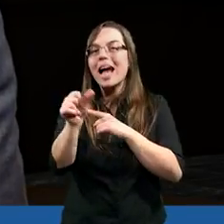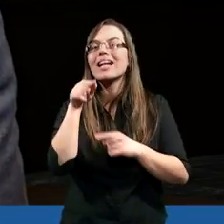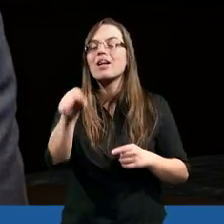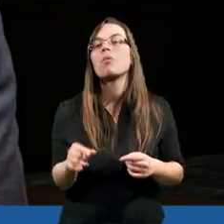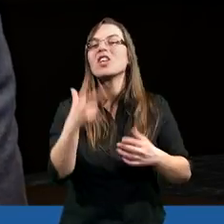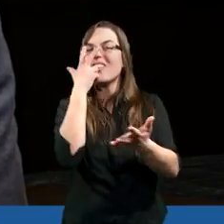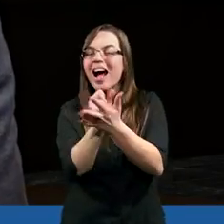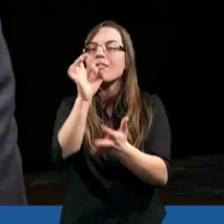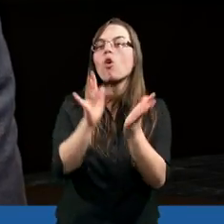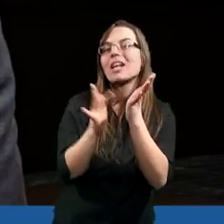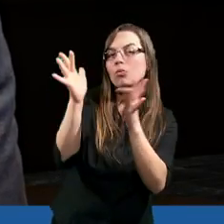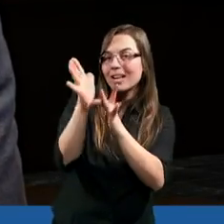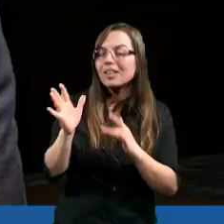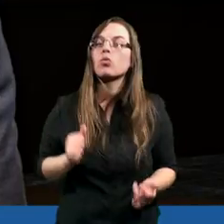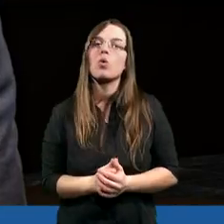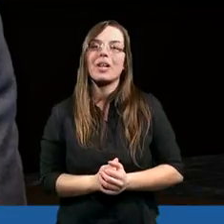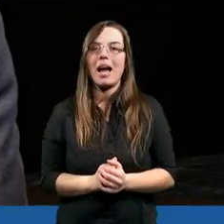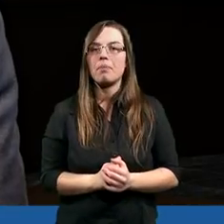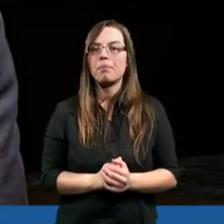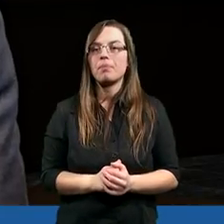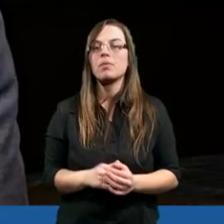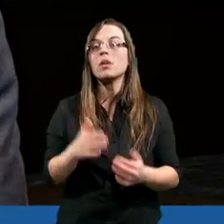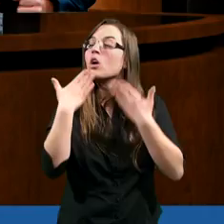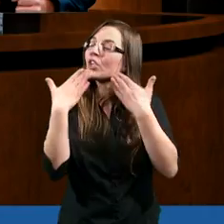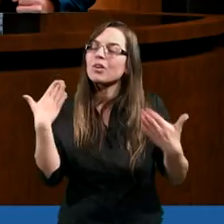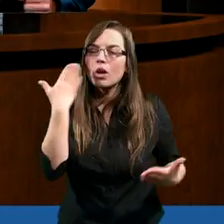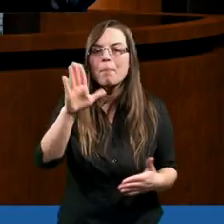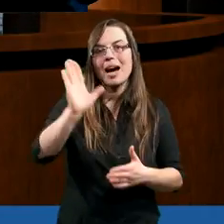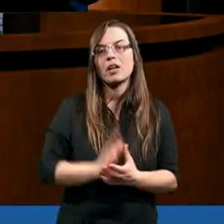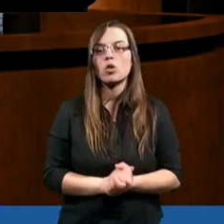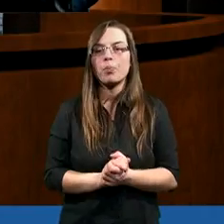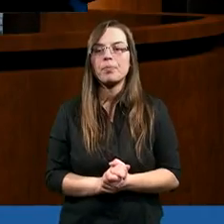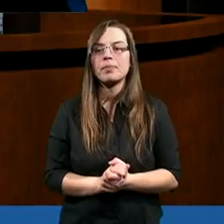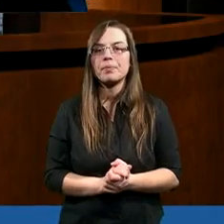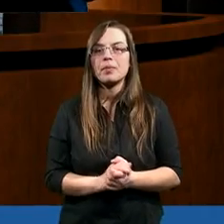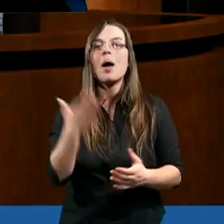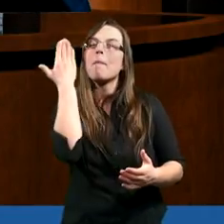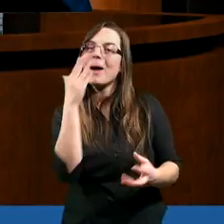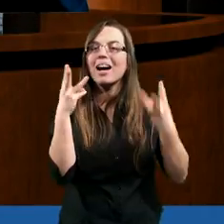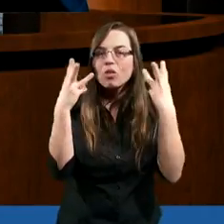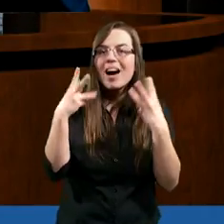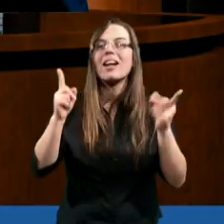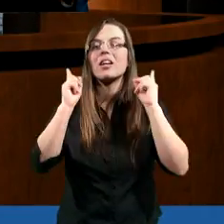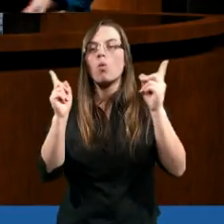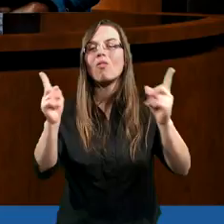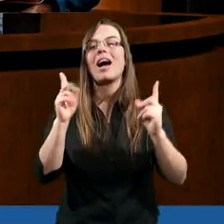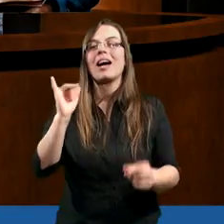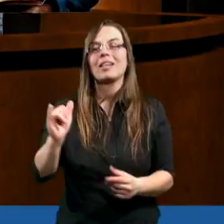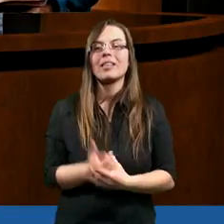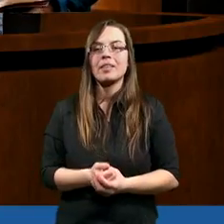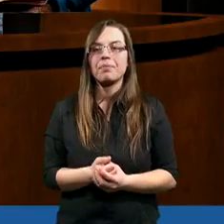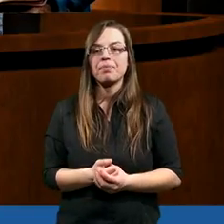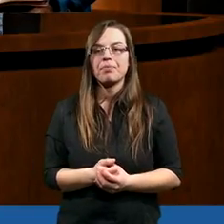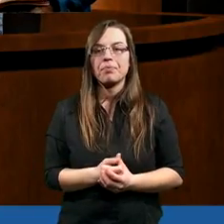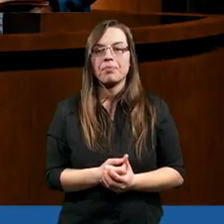świadectwo o Jezusie Chrystusie. Prawda? Dziękuję. To są ważne uwagi. Ja bym tu